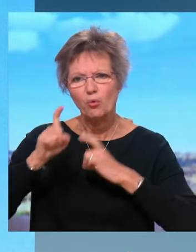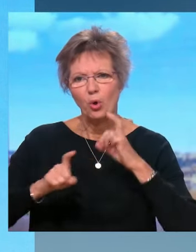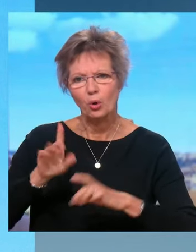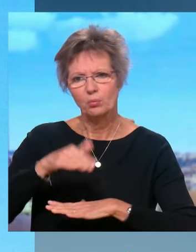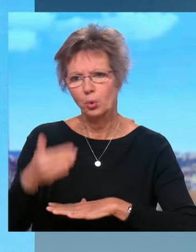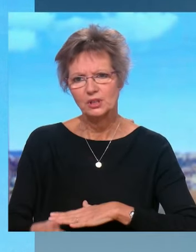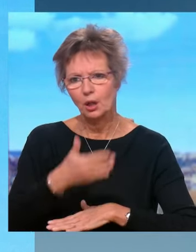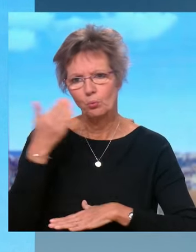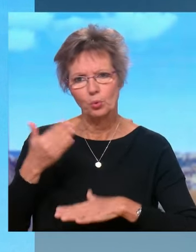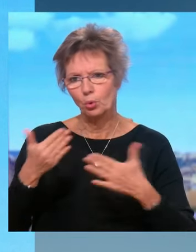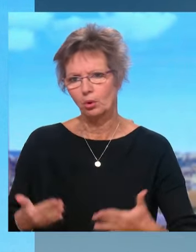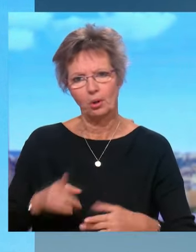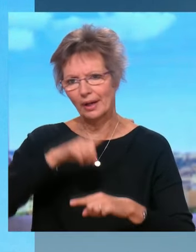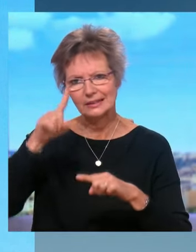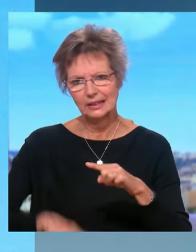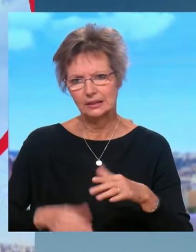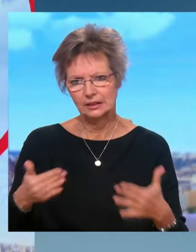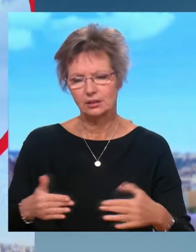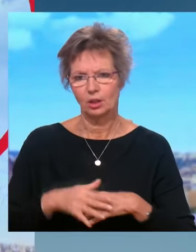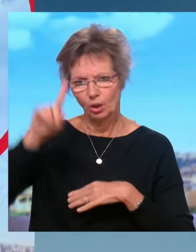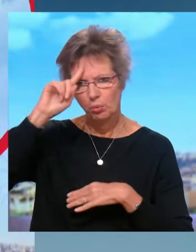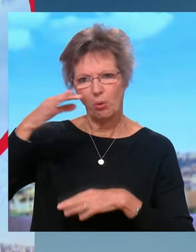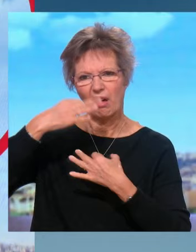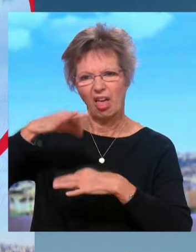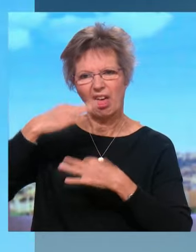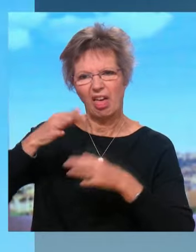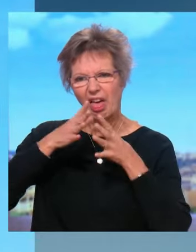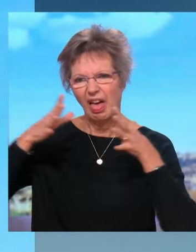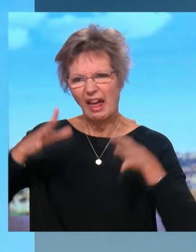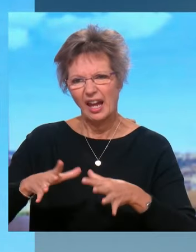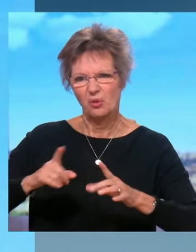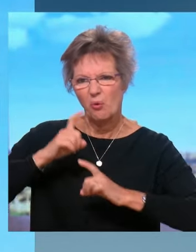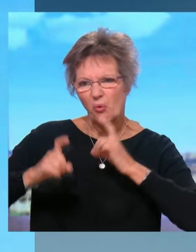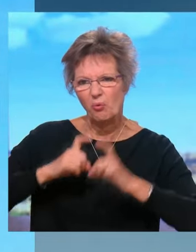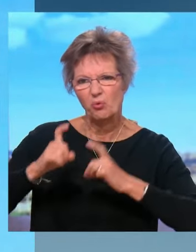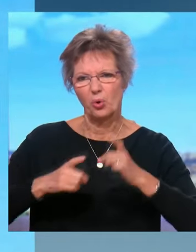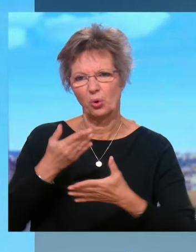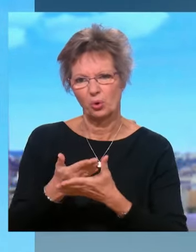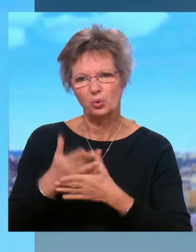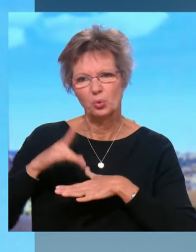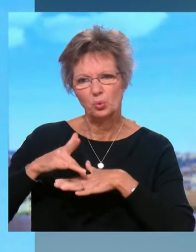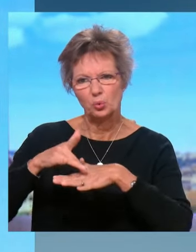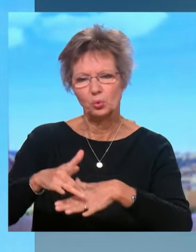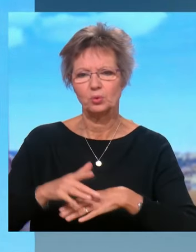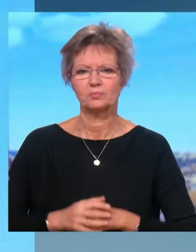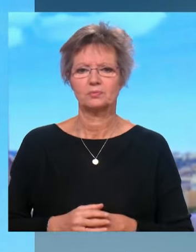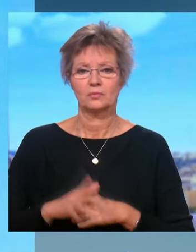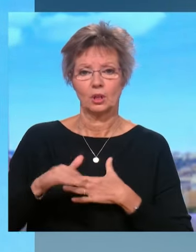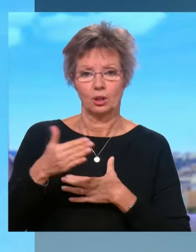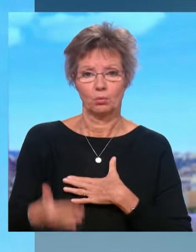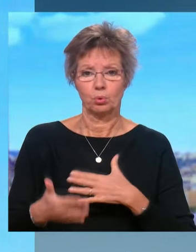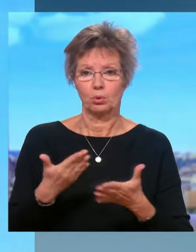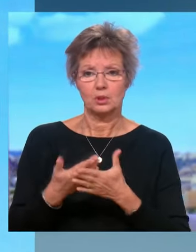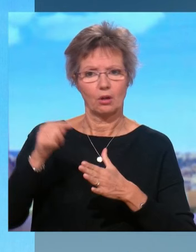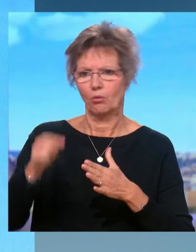avis, ces annulations, en tout cas avec les propos qui sont tenus, avec, dans d'autres cas, les violences qui ont été là aussi commises. Et donc, ça justifiait